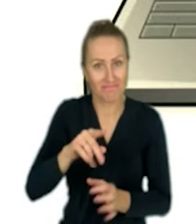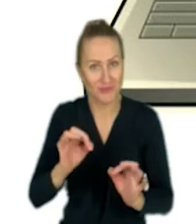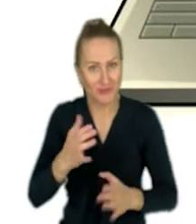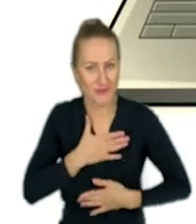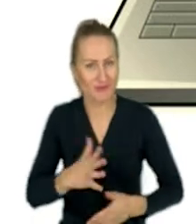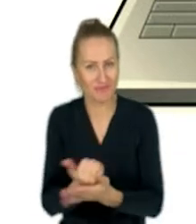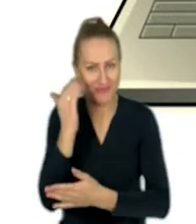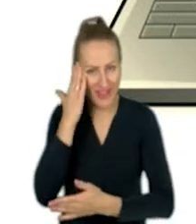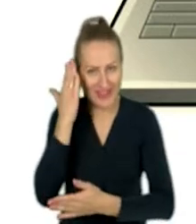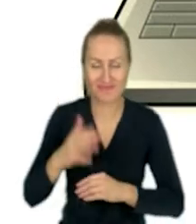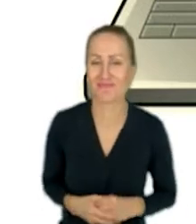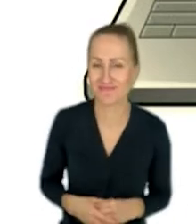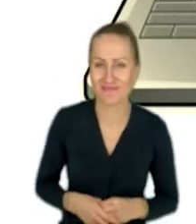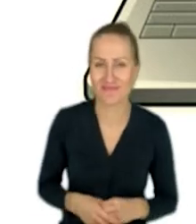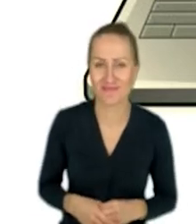przydatne.